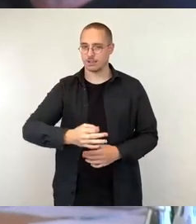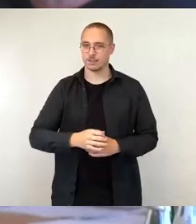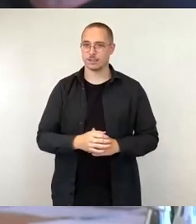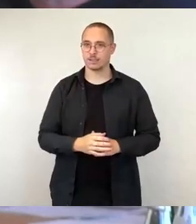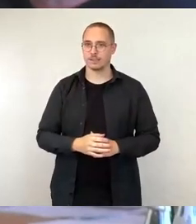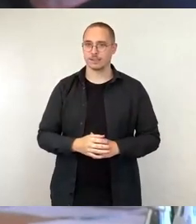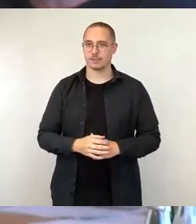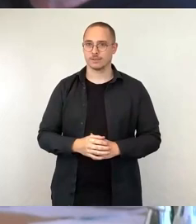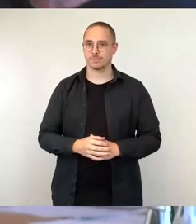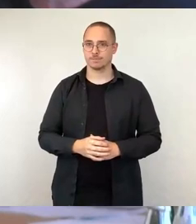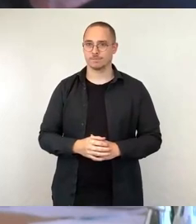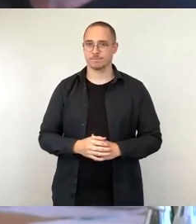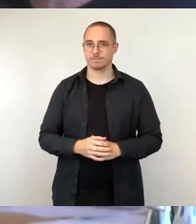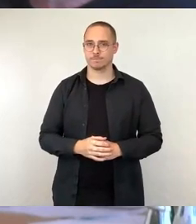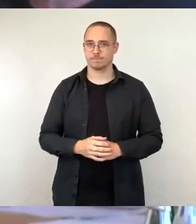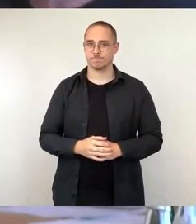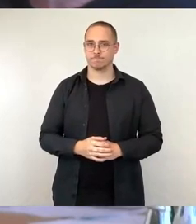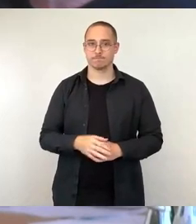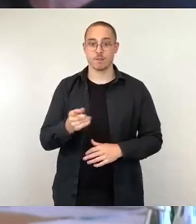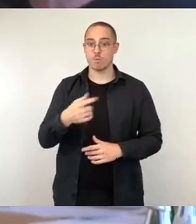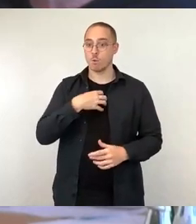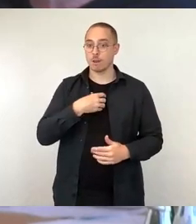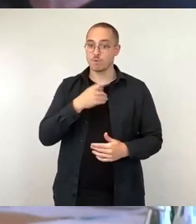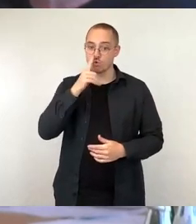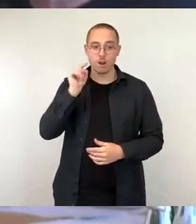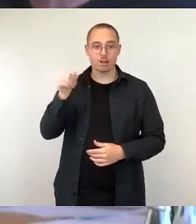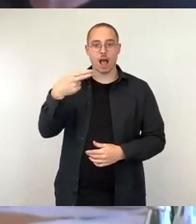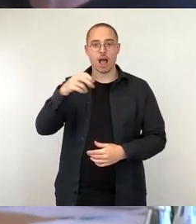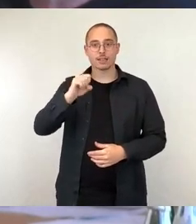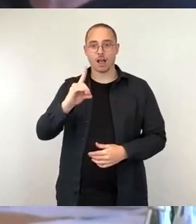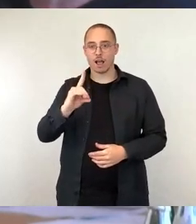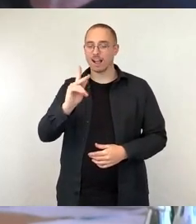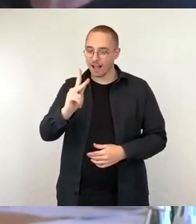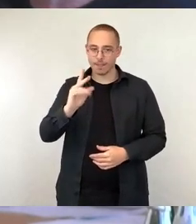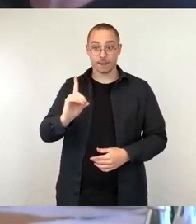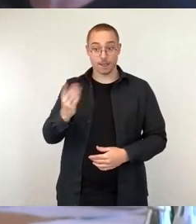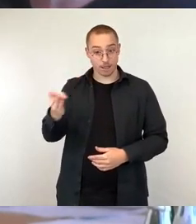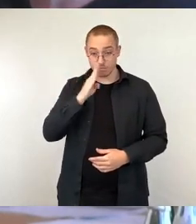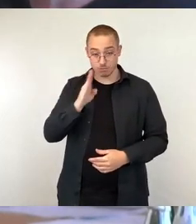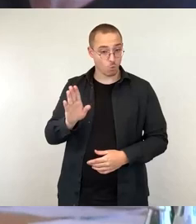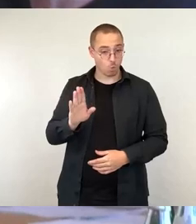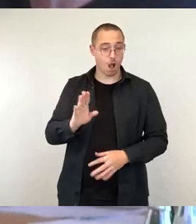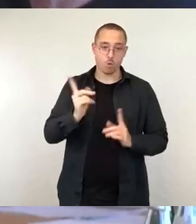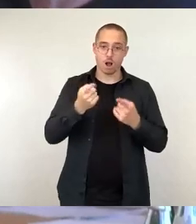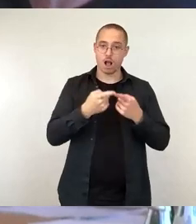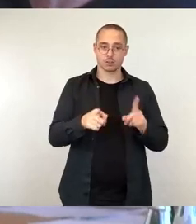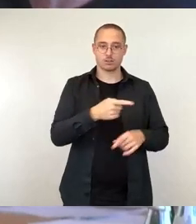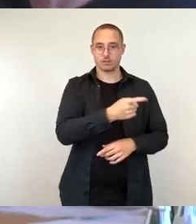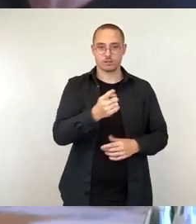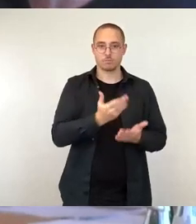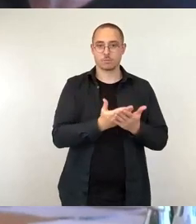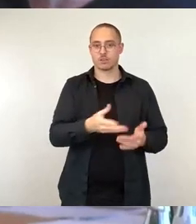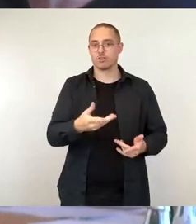nicht nur im HSKD, sondern werden es jetzt, also rein jetzt von den städtischen Einrichtungen her, auch mit der